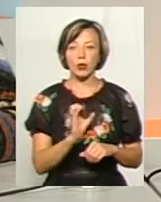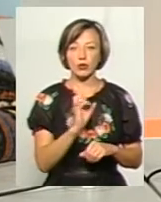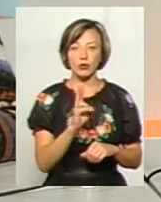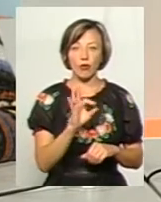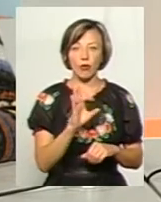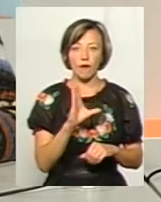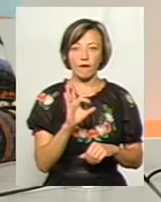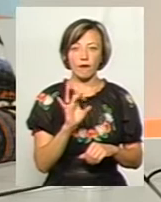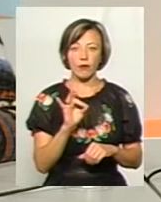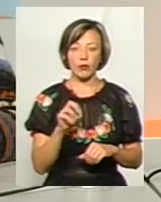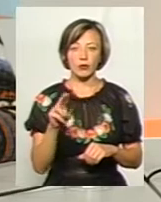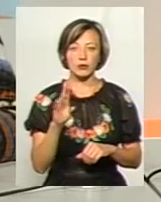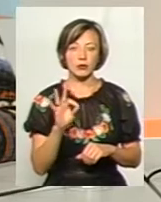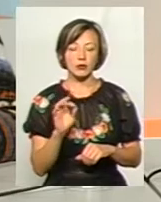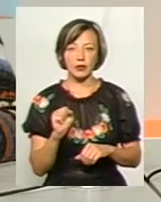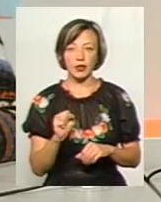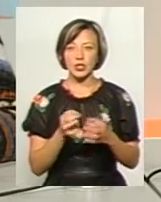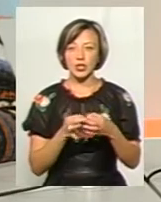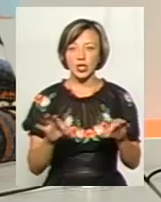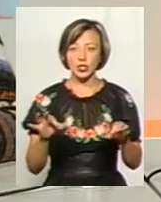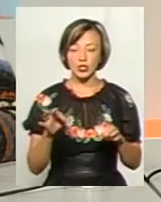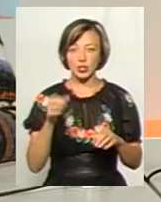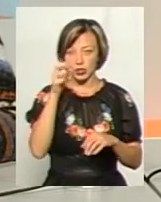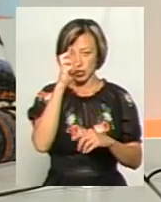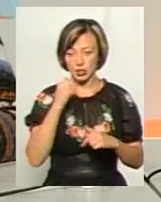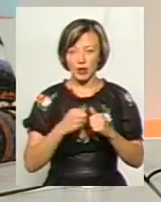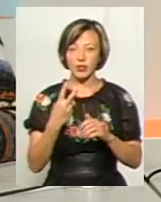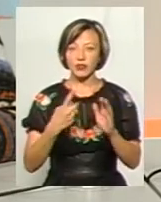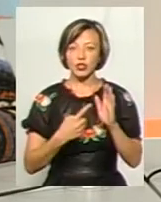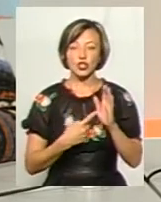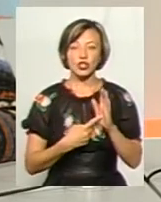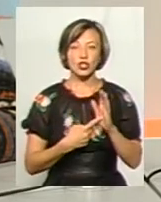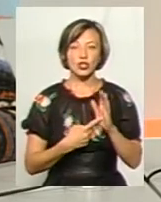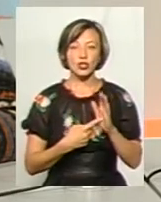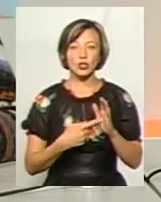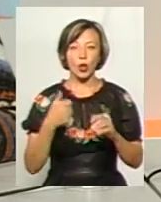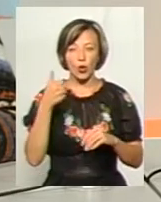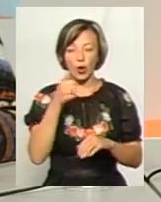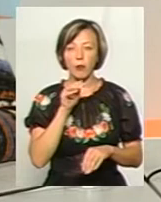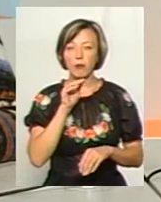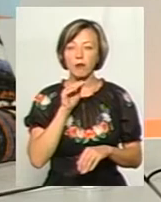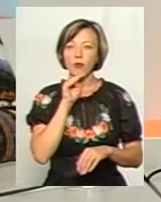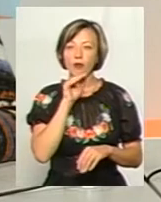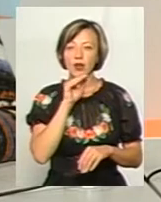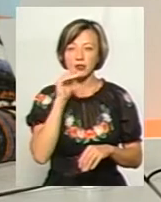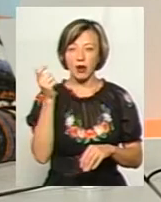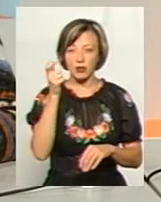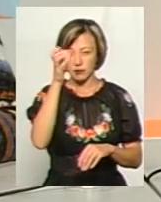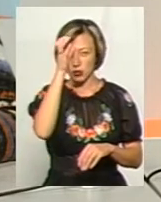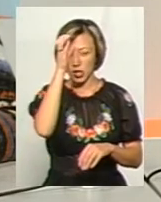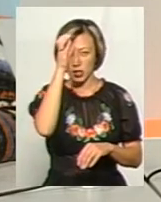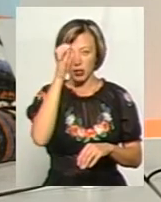зрозуміло, незалежна держава, 26 років. Професор Ушкалов, харківський, відомий вчений,